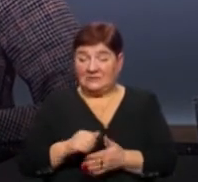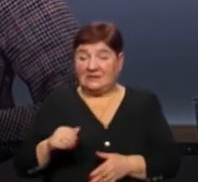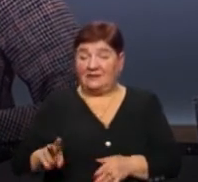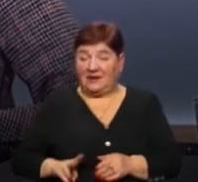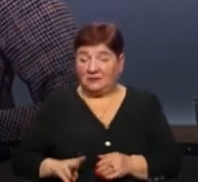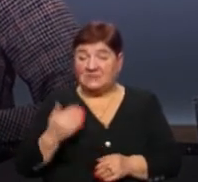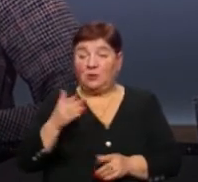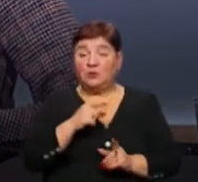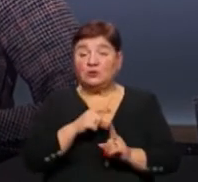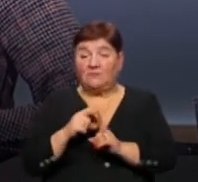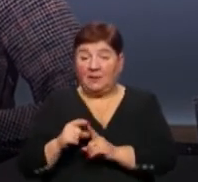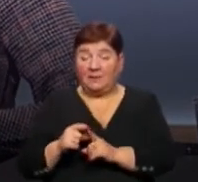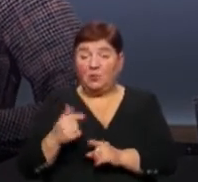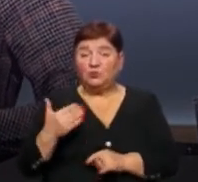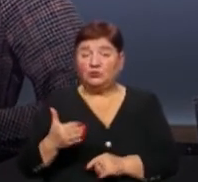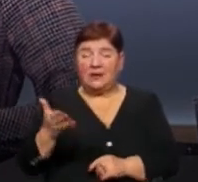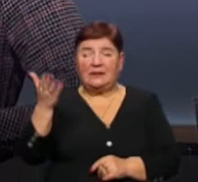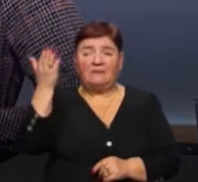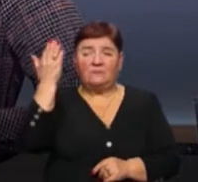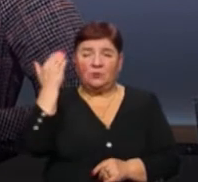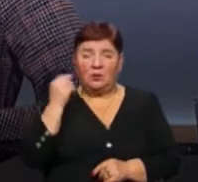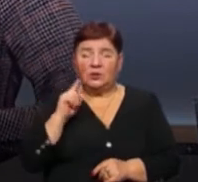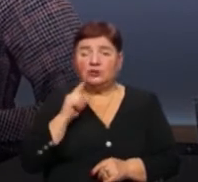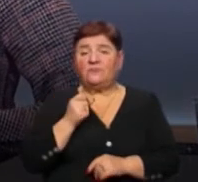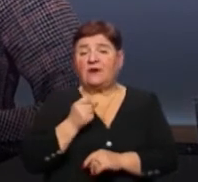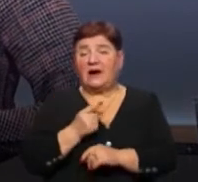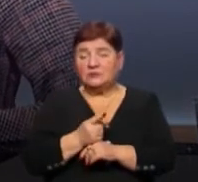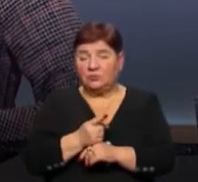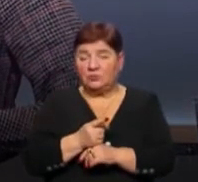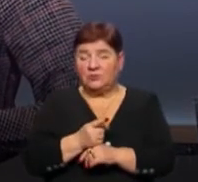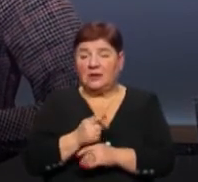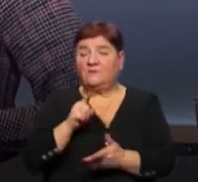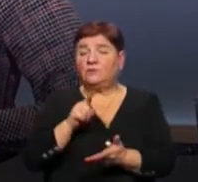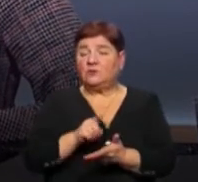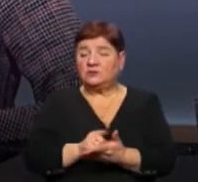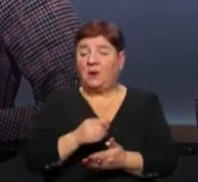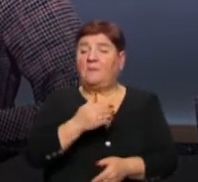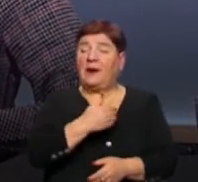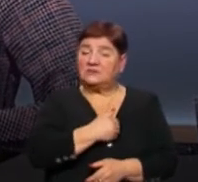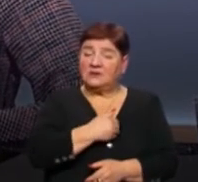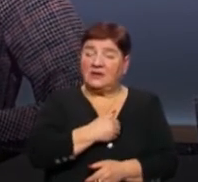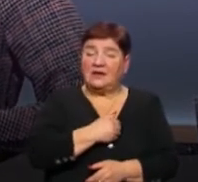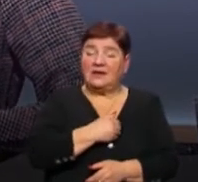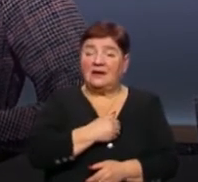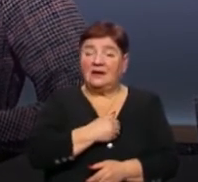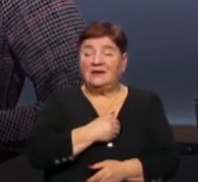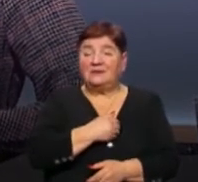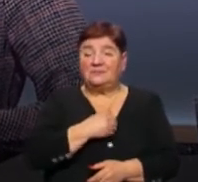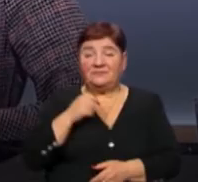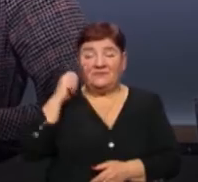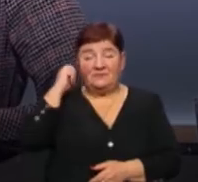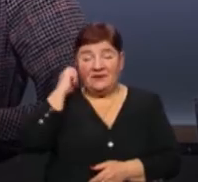І, за його словами, в центрі вже давно відійшли від того, що вказують у вакансіях бажаний стать і вік. Давайте